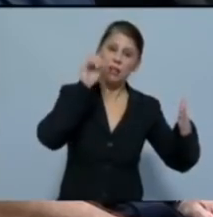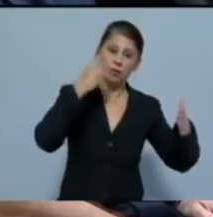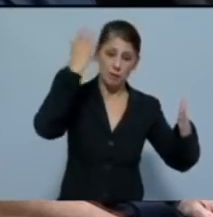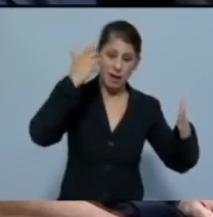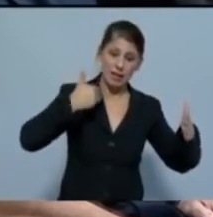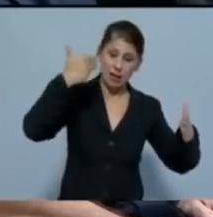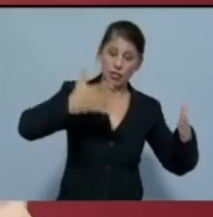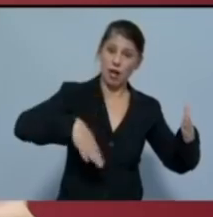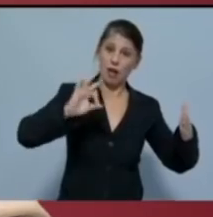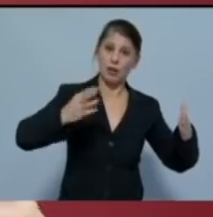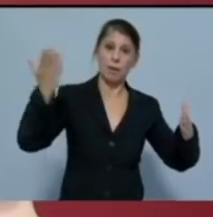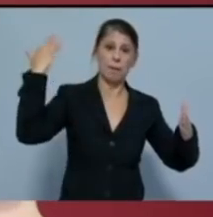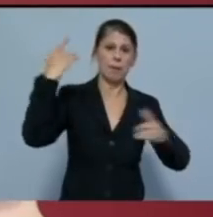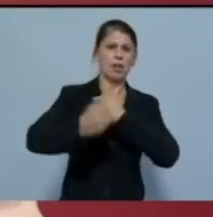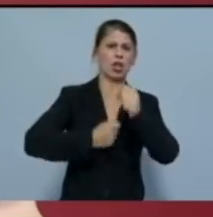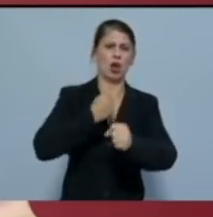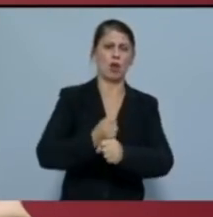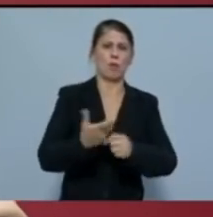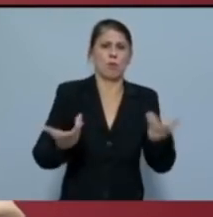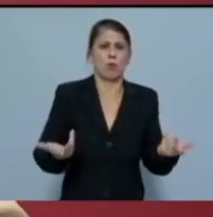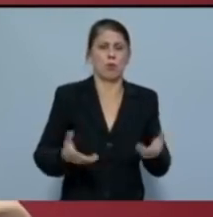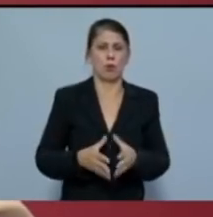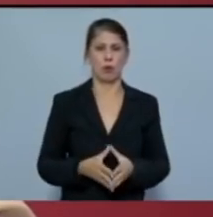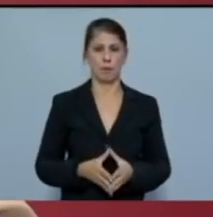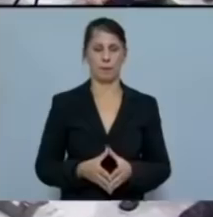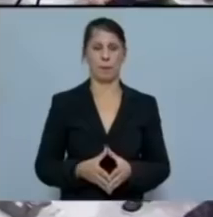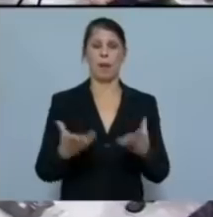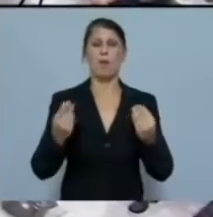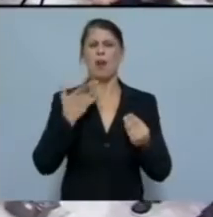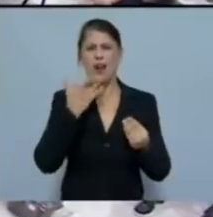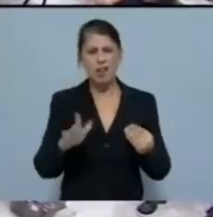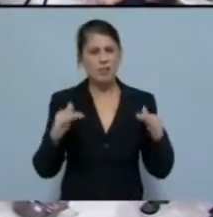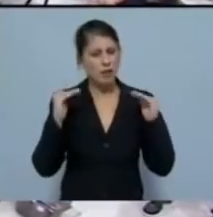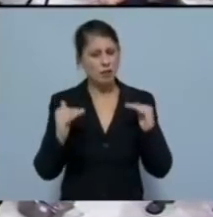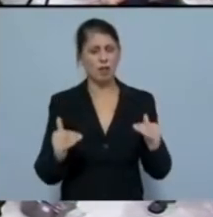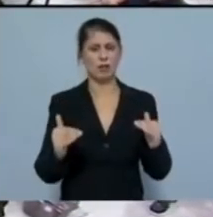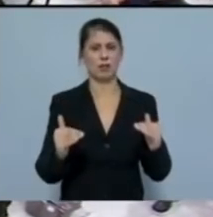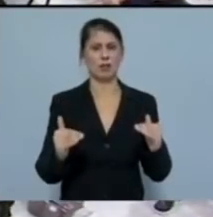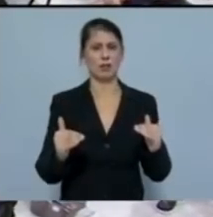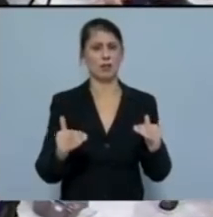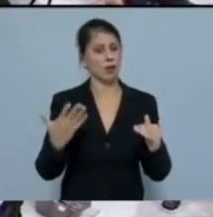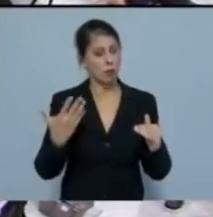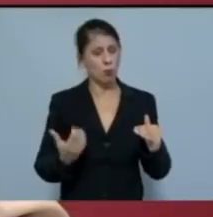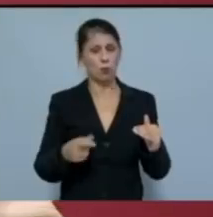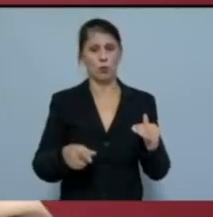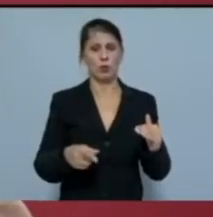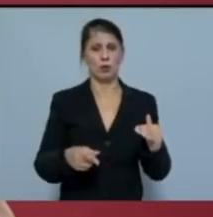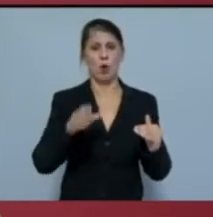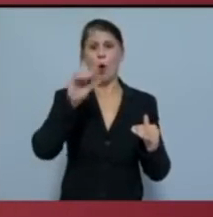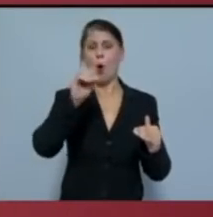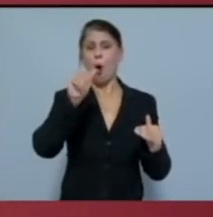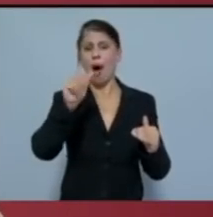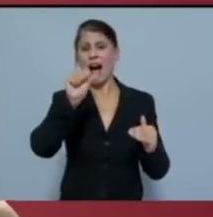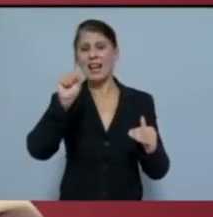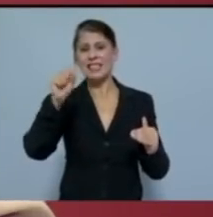ξεκινούσαν πριν χρόνια. Από την πολύ άσχημη κατάσταση, στην οποία βρίσκεται ο ΩΑΣΤ με